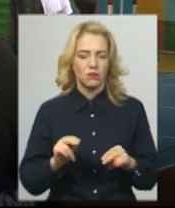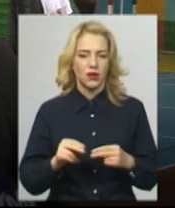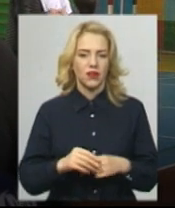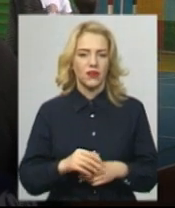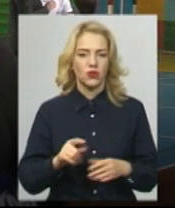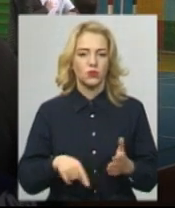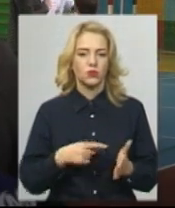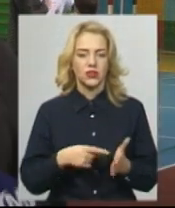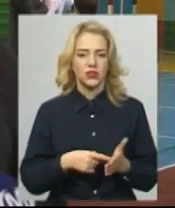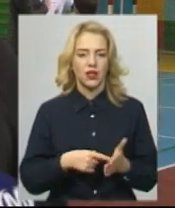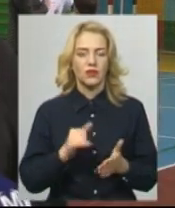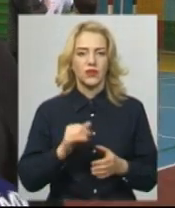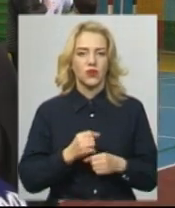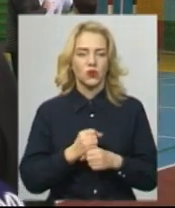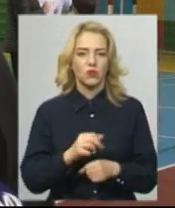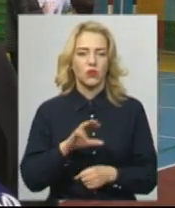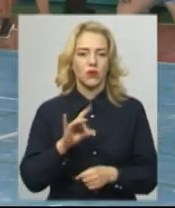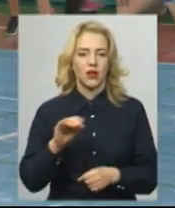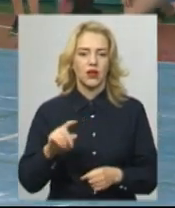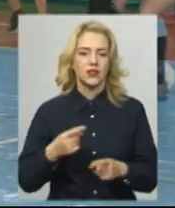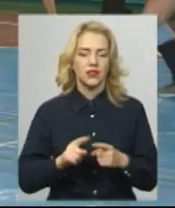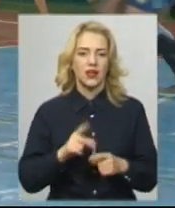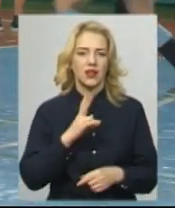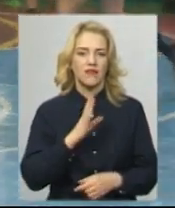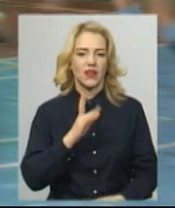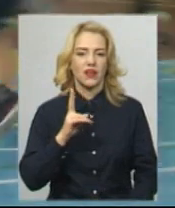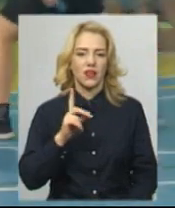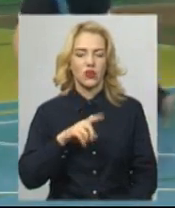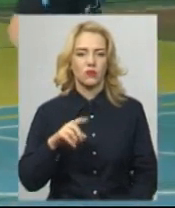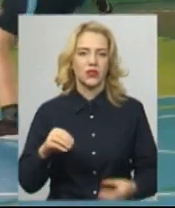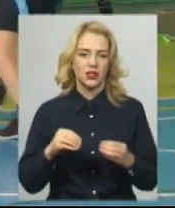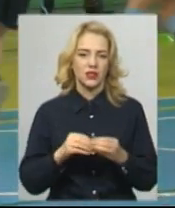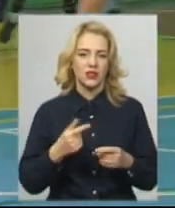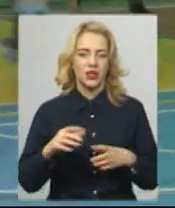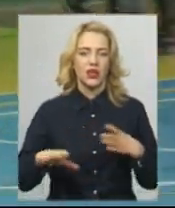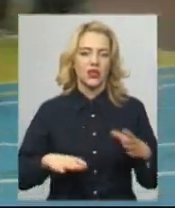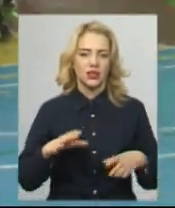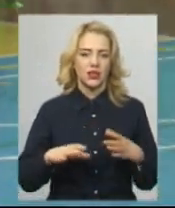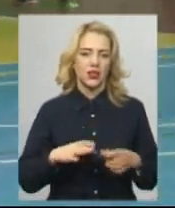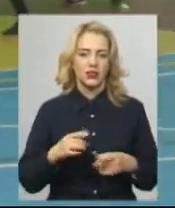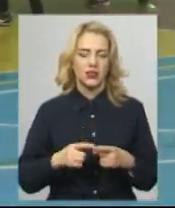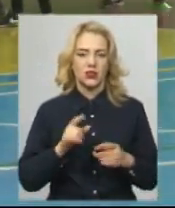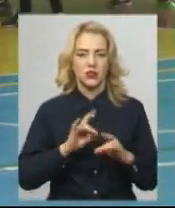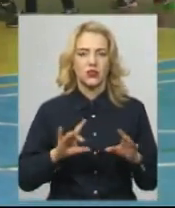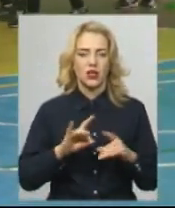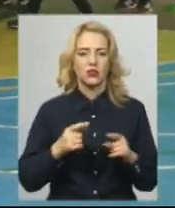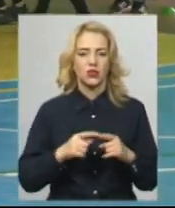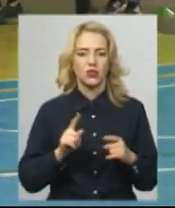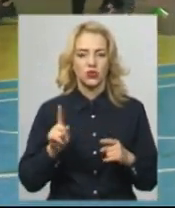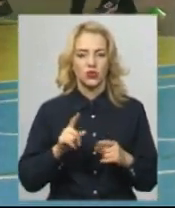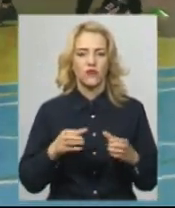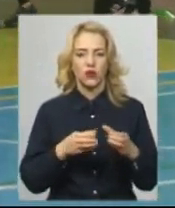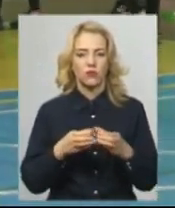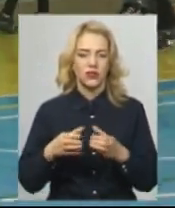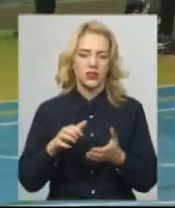міста, і Кубку мера – це НВК номер 10. Тренер команди НВК номер 10 Олександр Мігунов каже, о команді більше ігравців